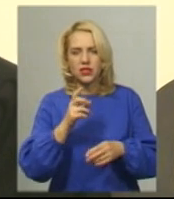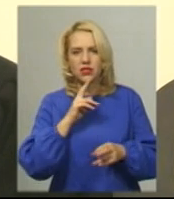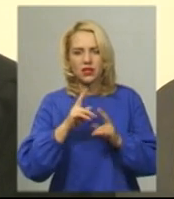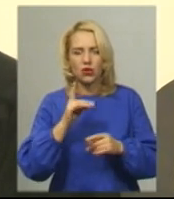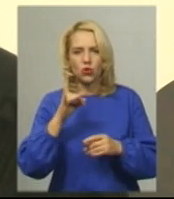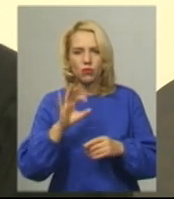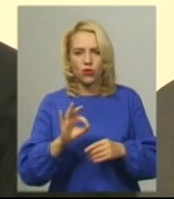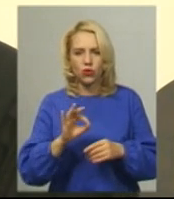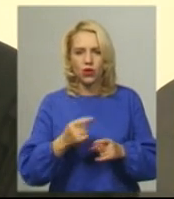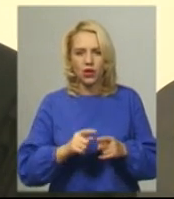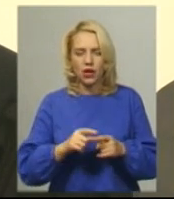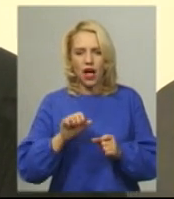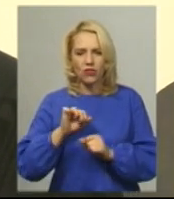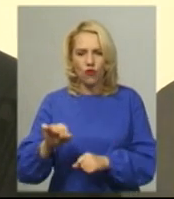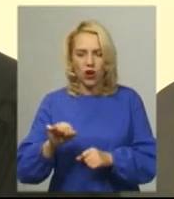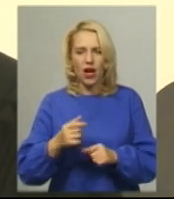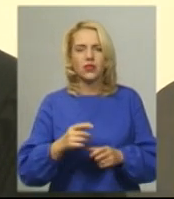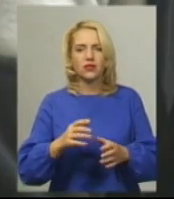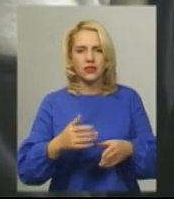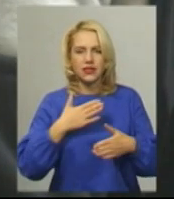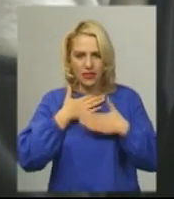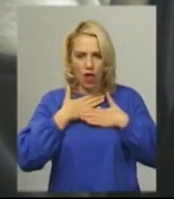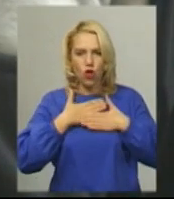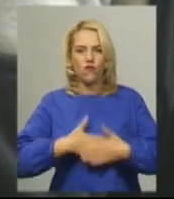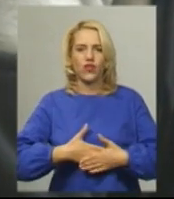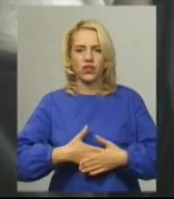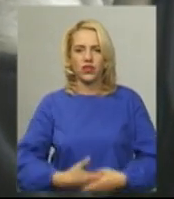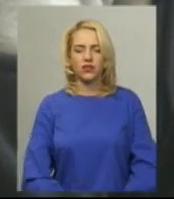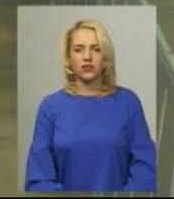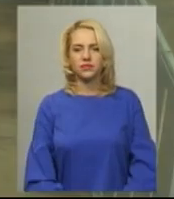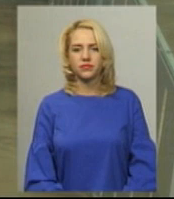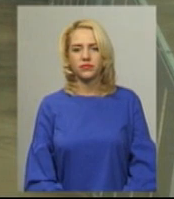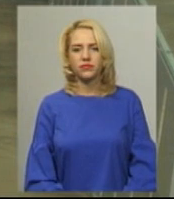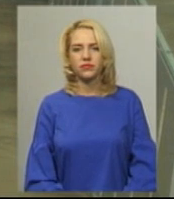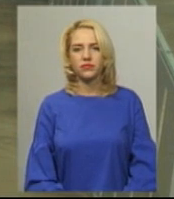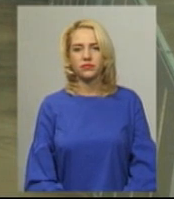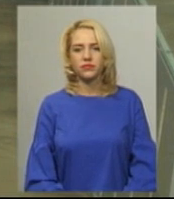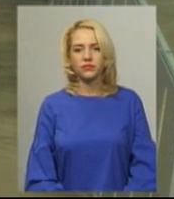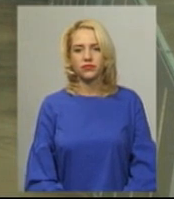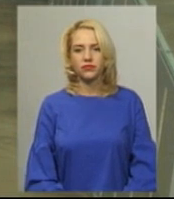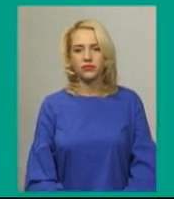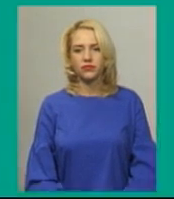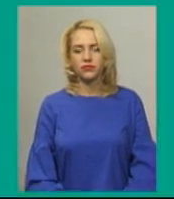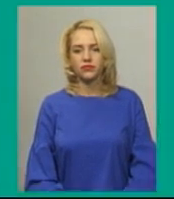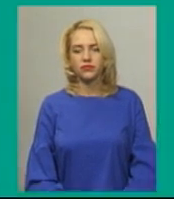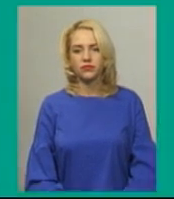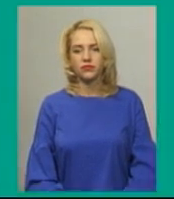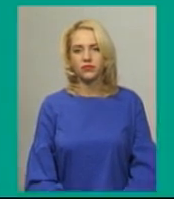потерпілого Цюха, адвоката Твердохліб, задоволити. Анастасія Збродова, Віктор Кривий, новини на Суспільному, Хмельницький.